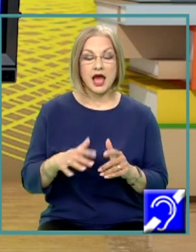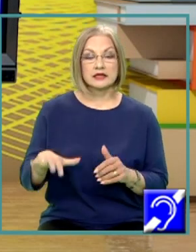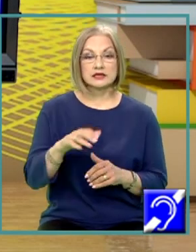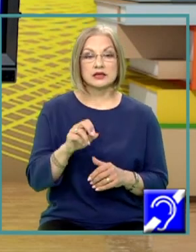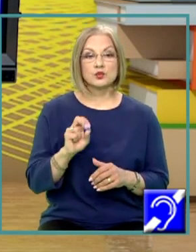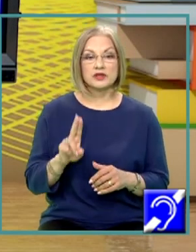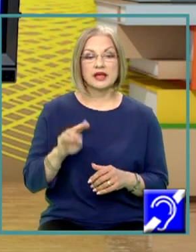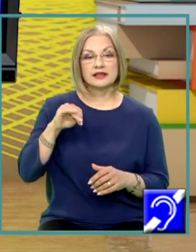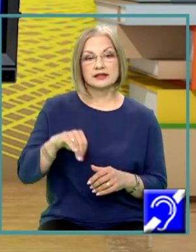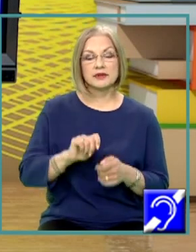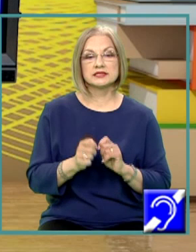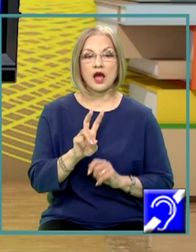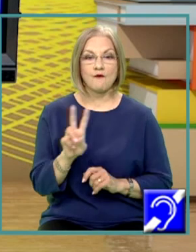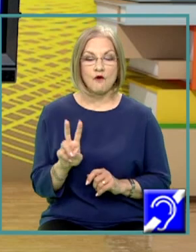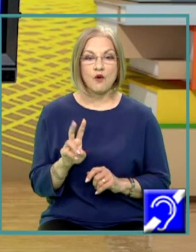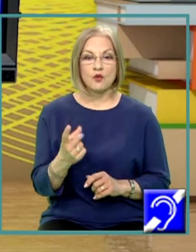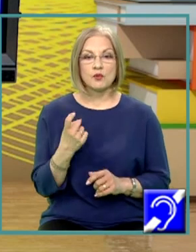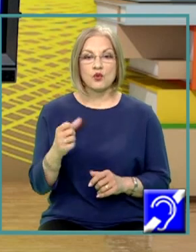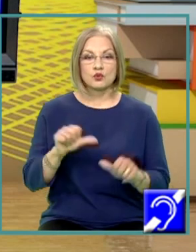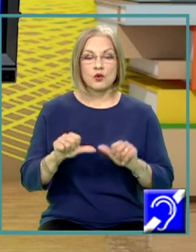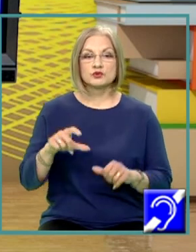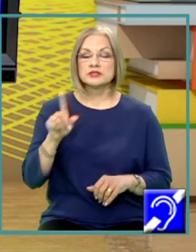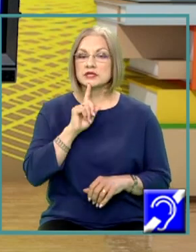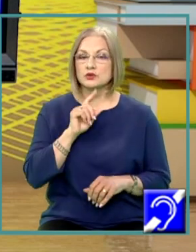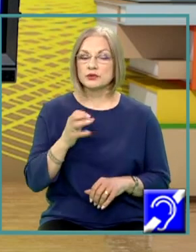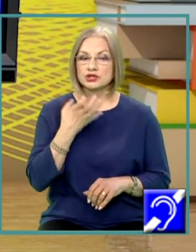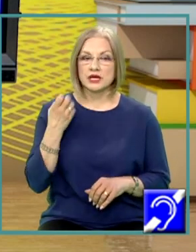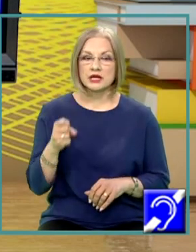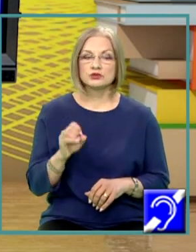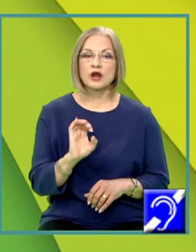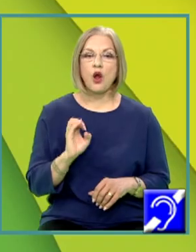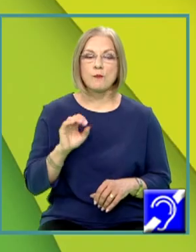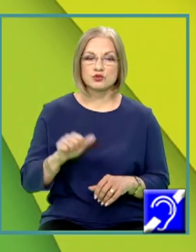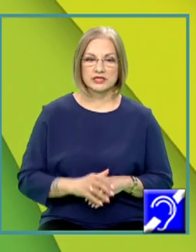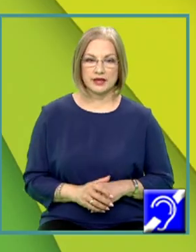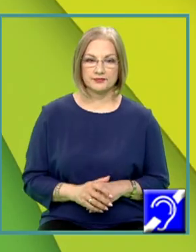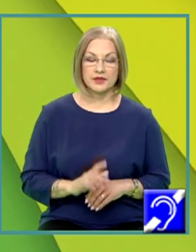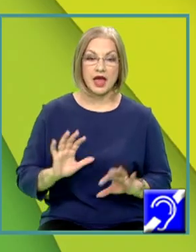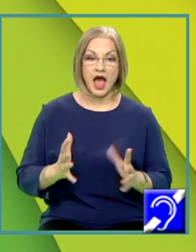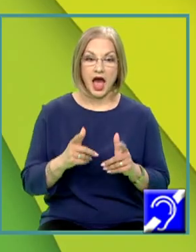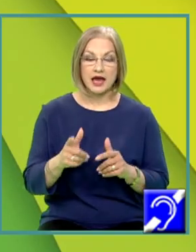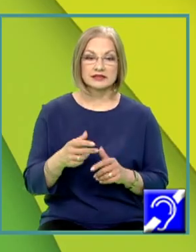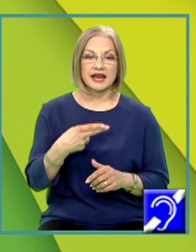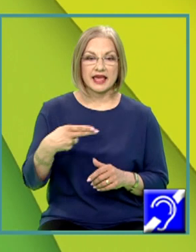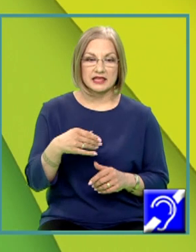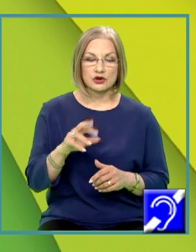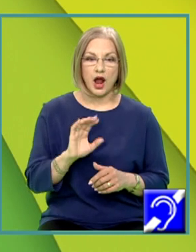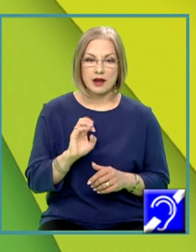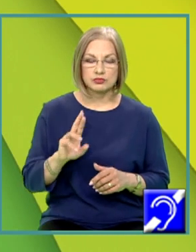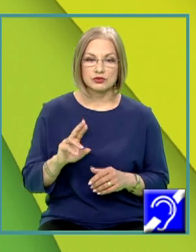sau de volum a unui combustibil se numește căldură de combustie. Arderea hidrocarburilor